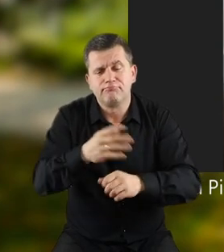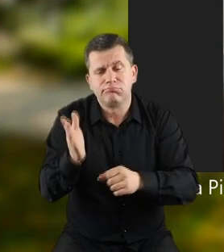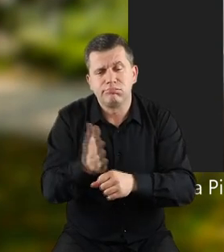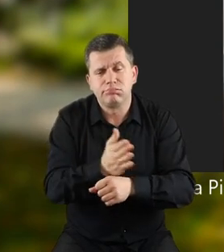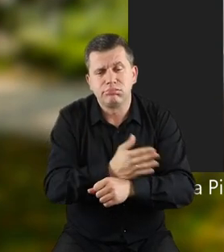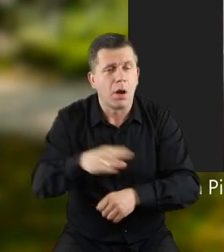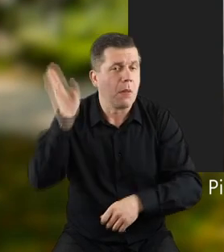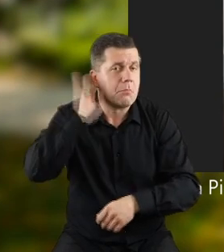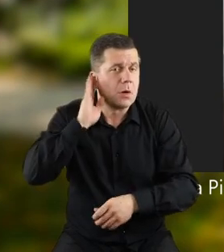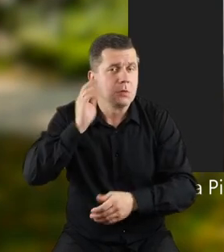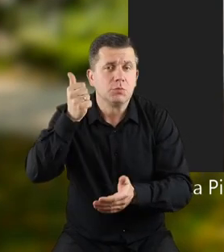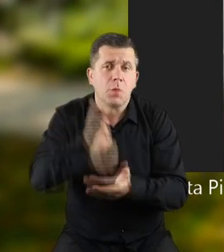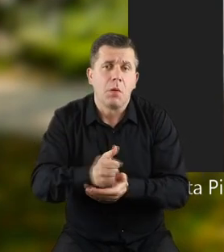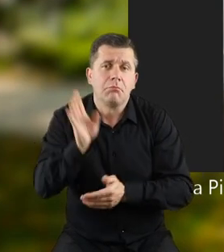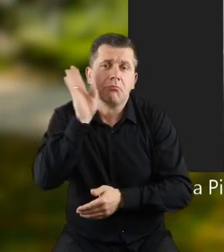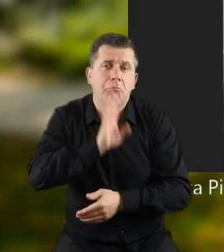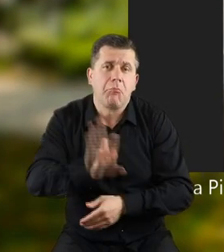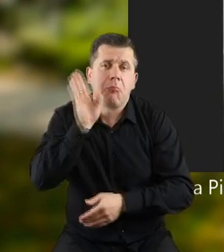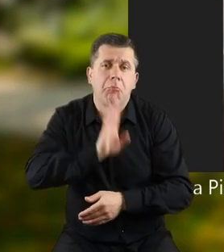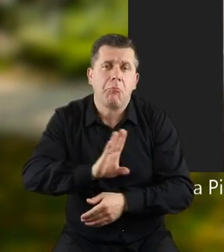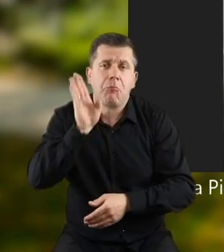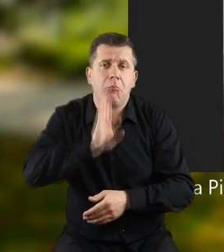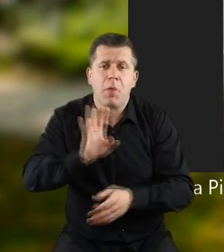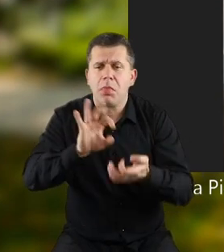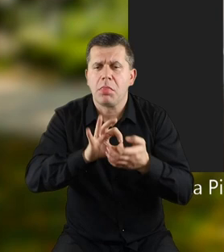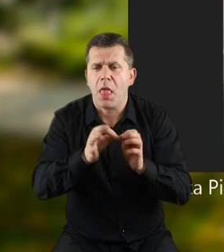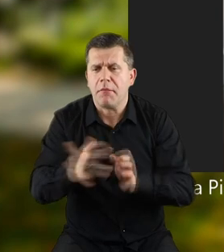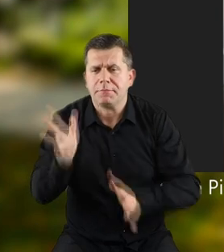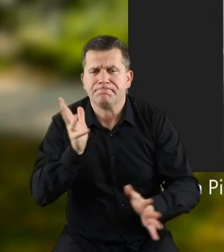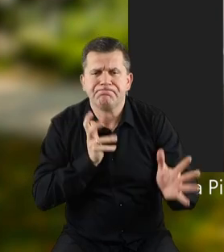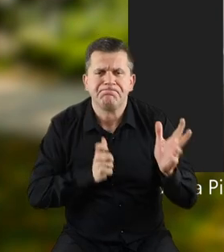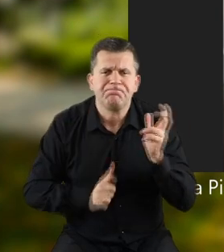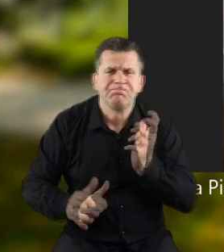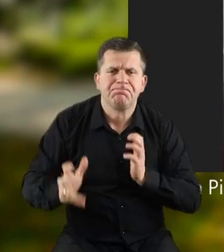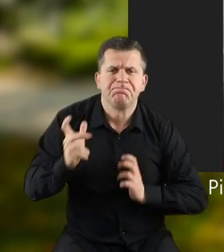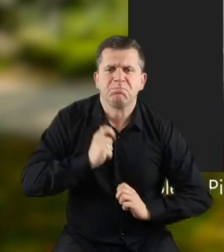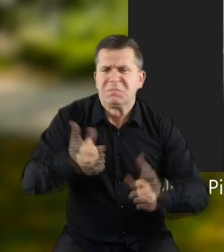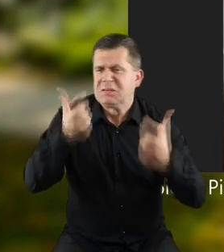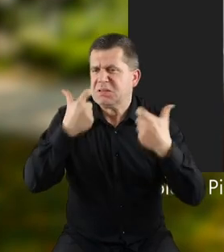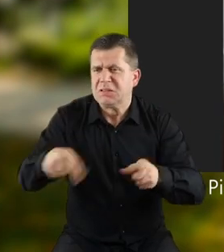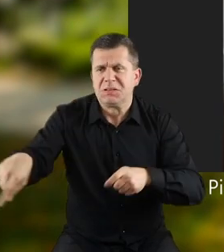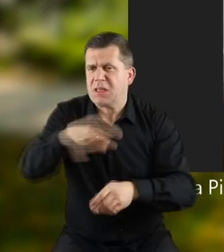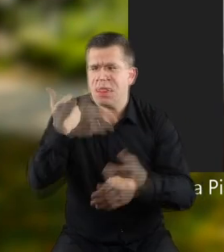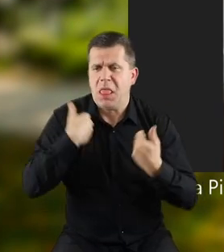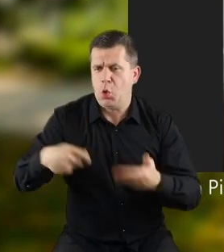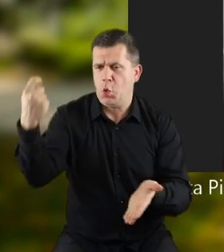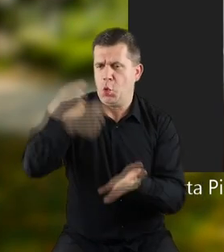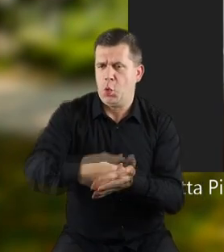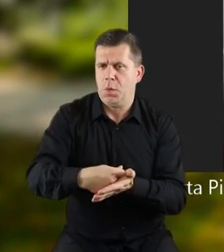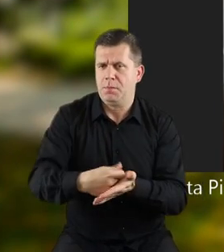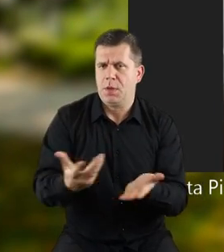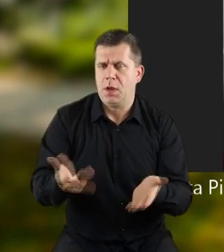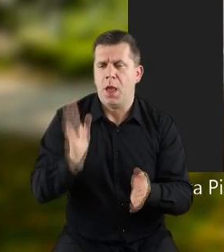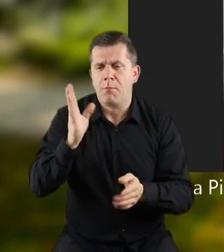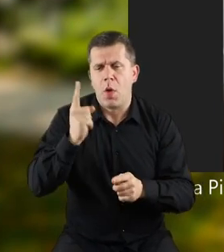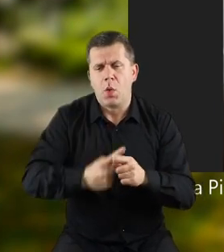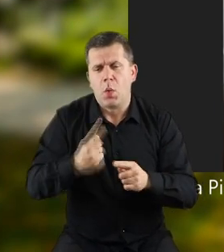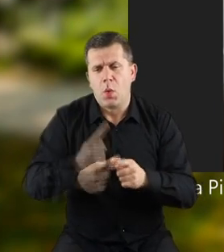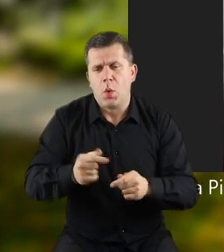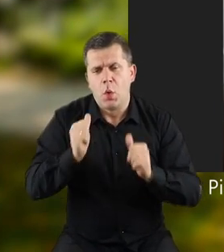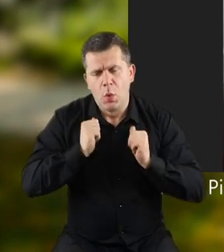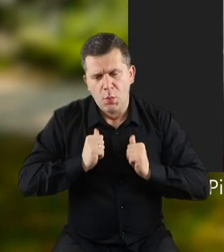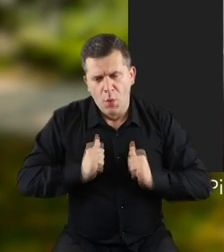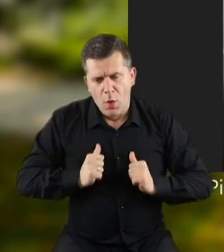a misio, jak stał w sklepie, tak stał. Nawet zaczął się niecierpliwić, że go nikt nie kupuje, ale po chwili się uspokajał,